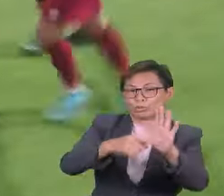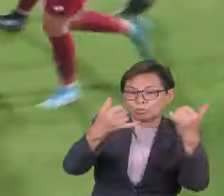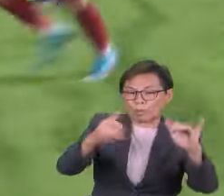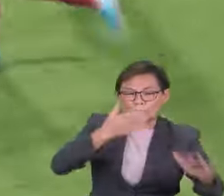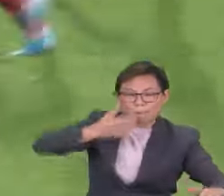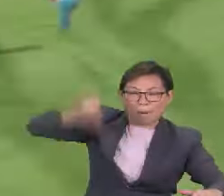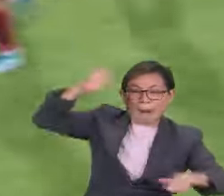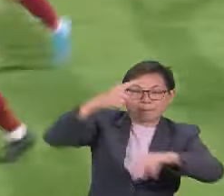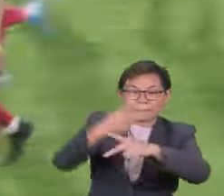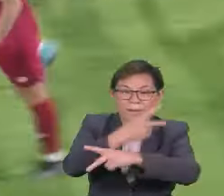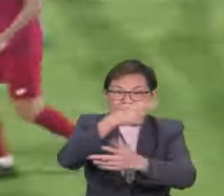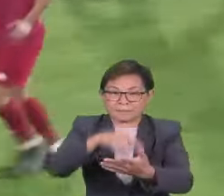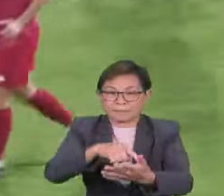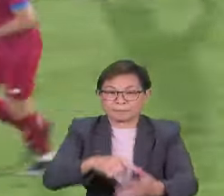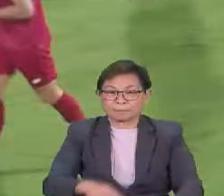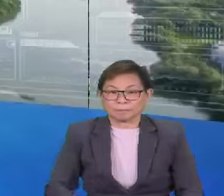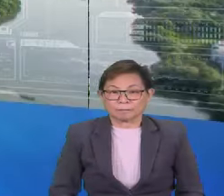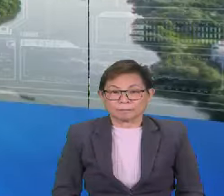aksi terbaik pada musim ini.